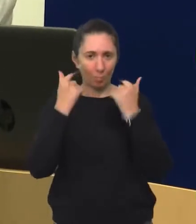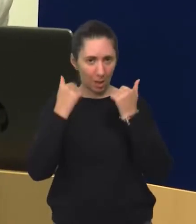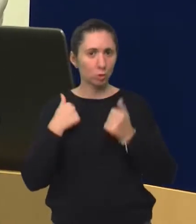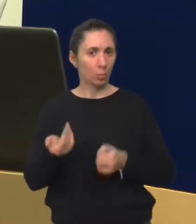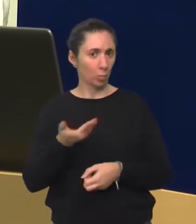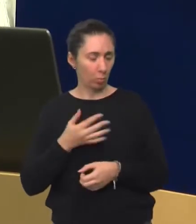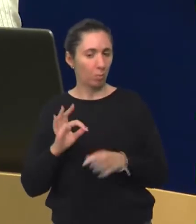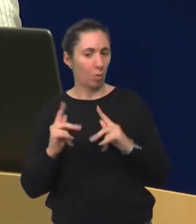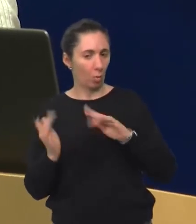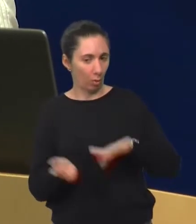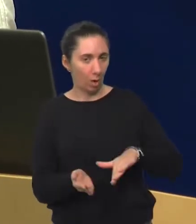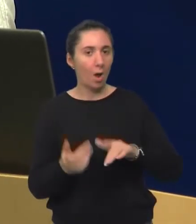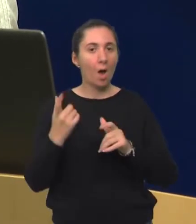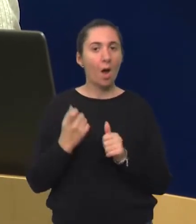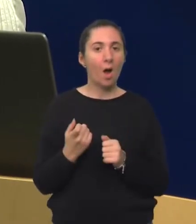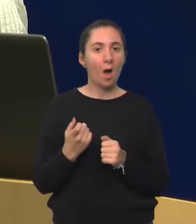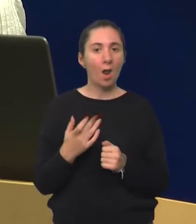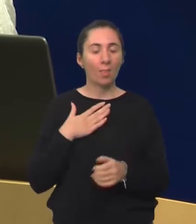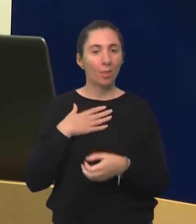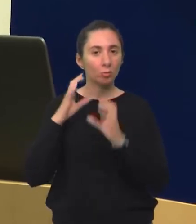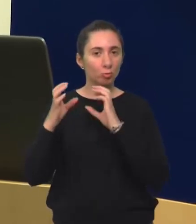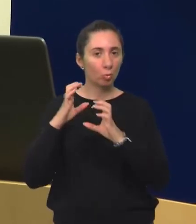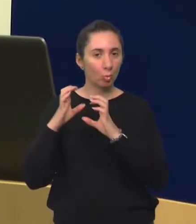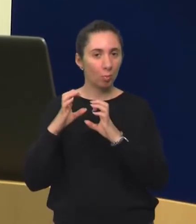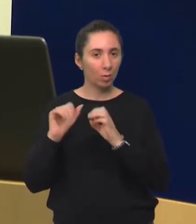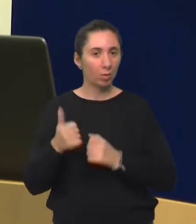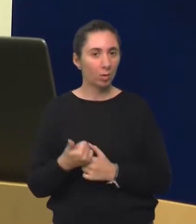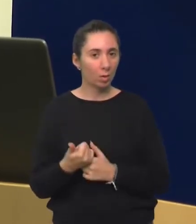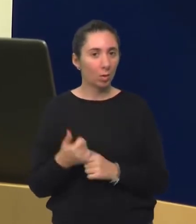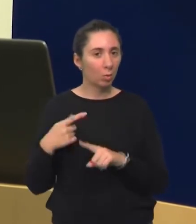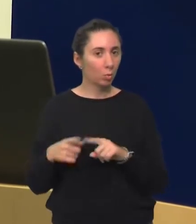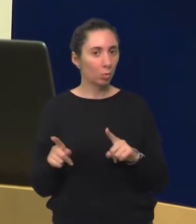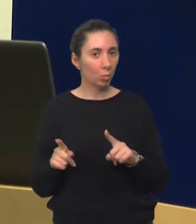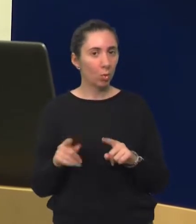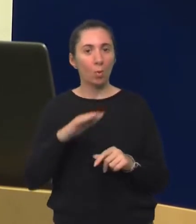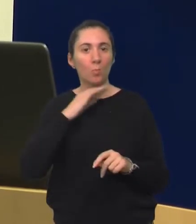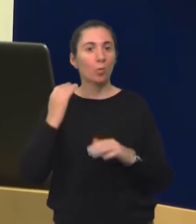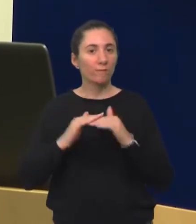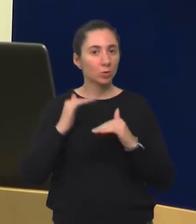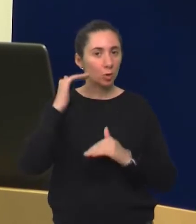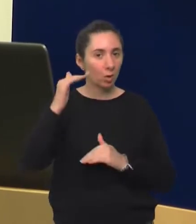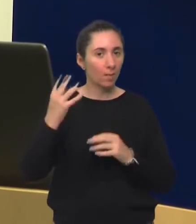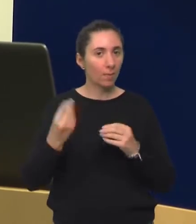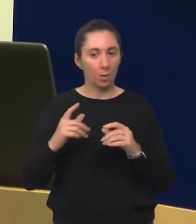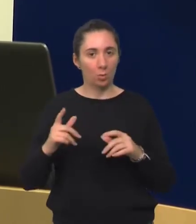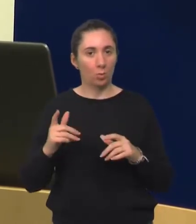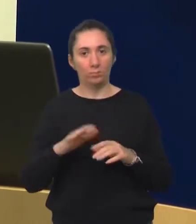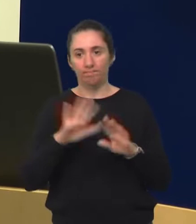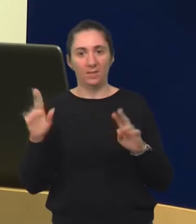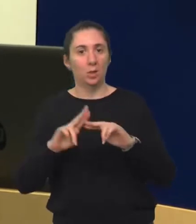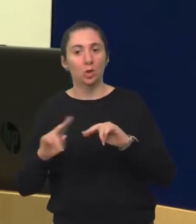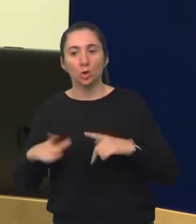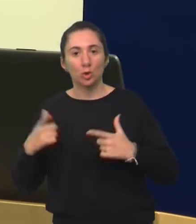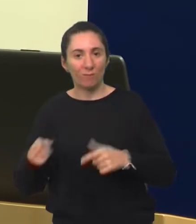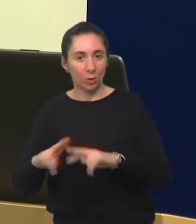dobijemo. Već ono što našu komunikaciju zapravo čini drugačijom na puno višoj razini nego komunikaciju svog životinskog